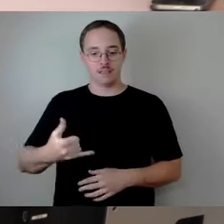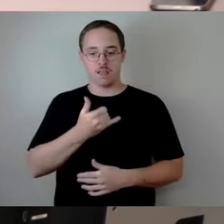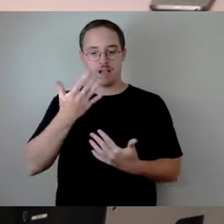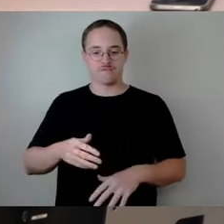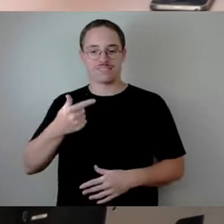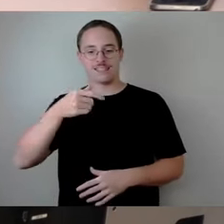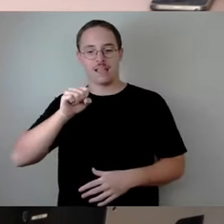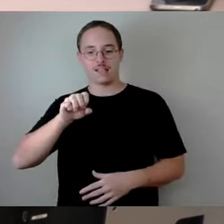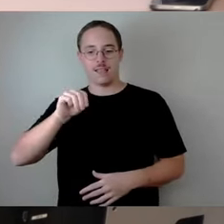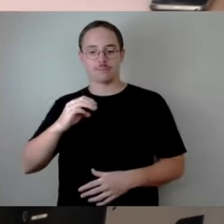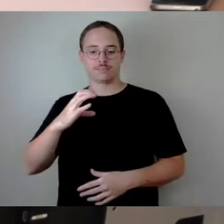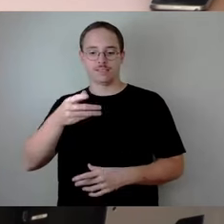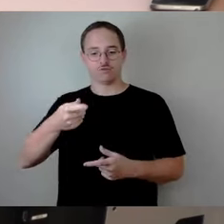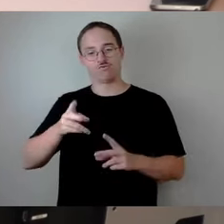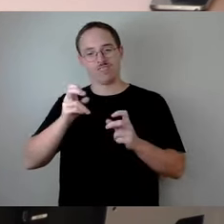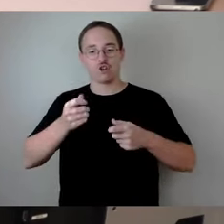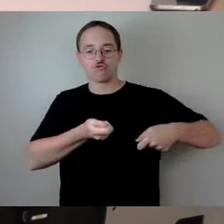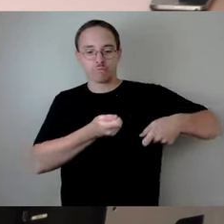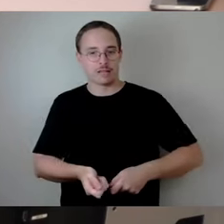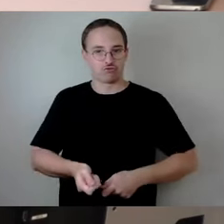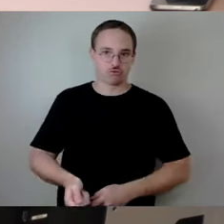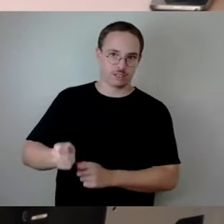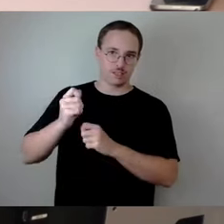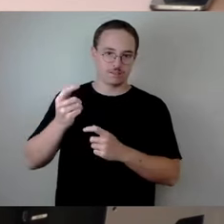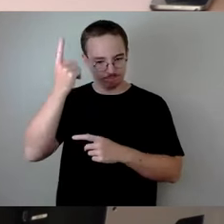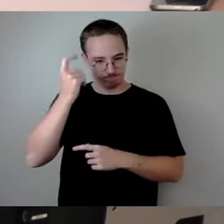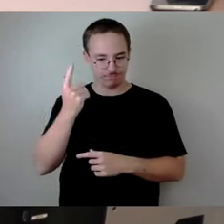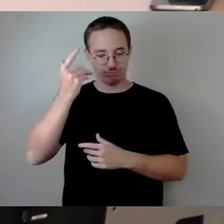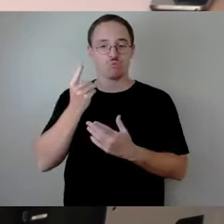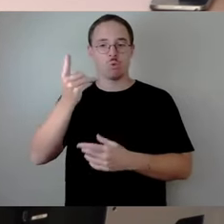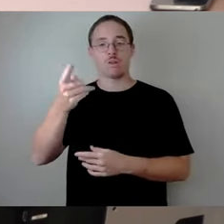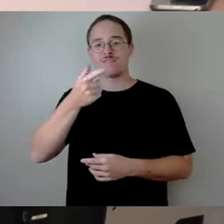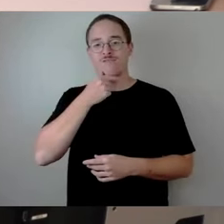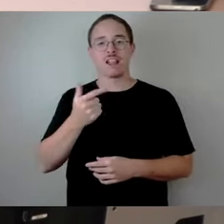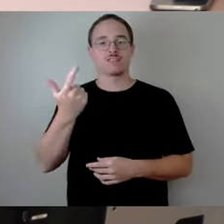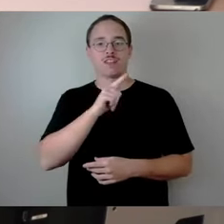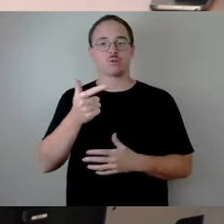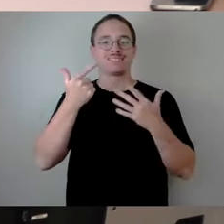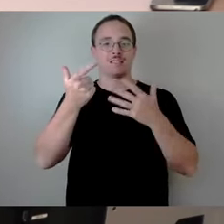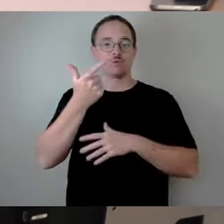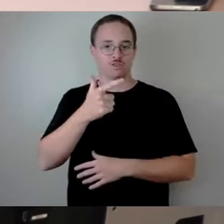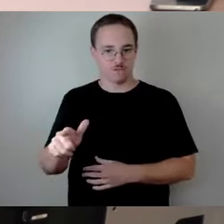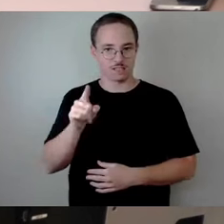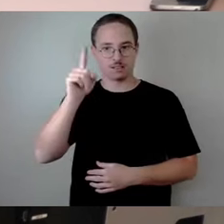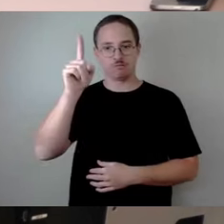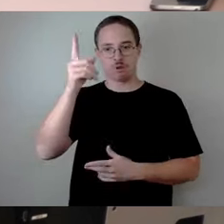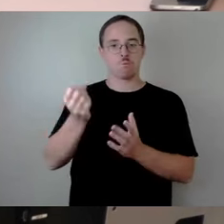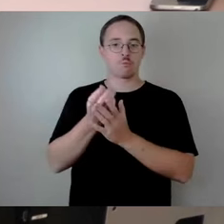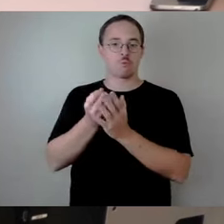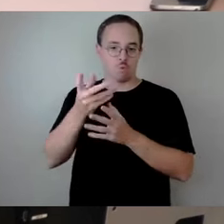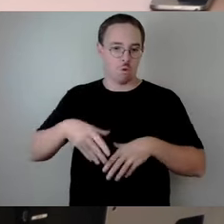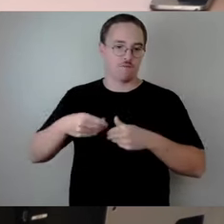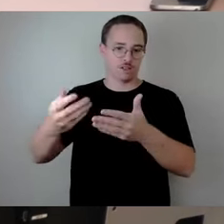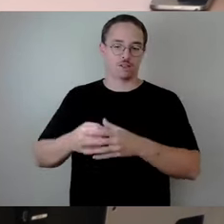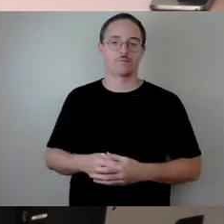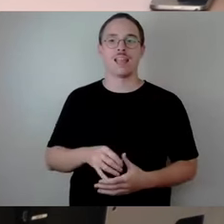hochfahren, wollen sie mit der Produktion starten. Infineon baut schon, das kann man sehen, die Kräne drehen